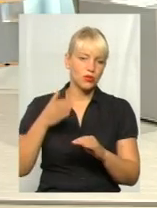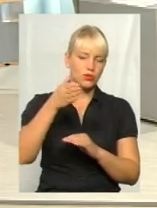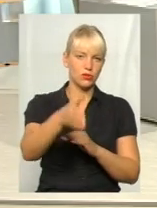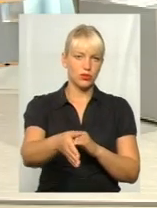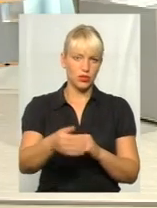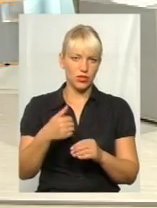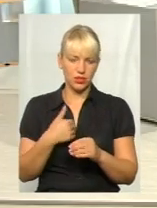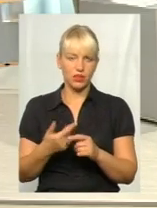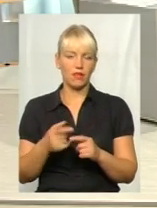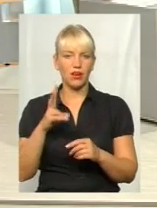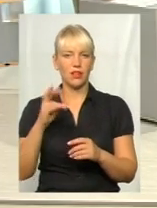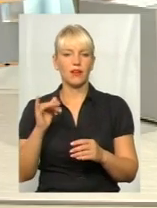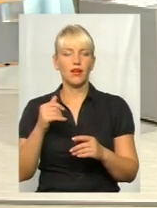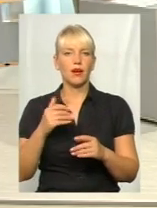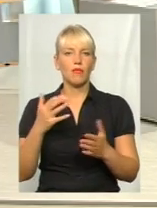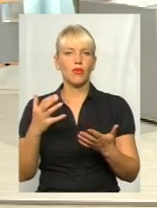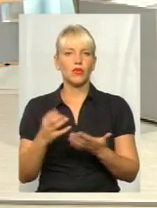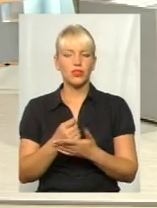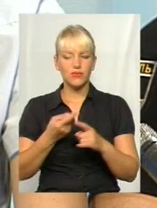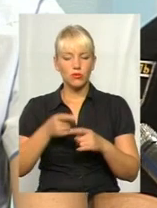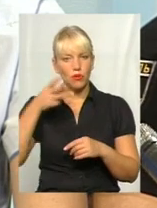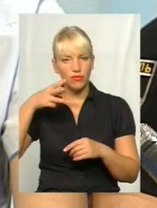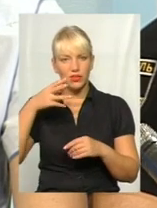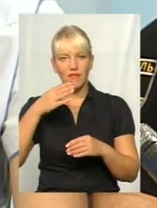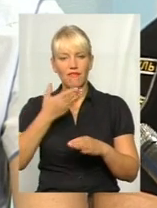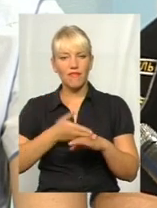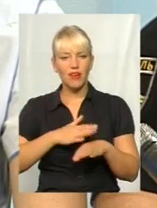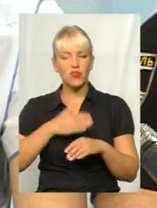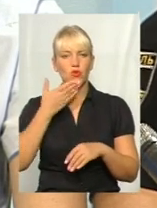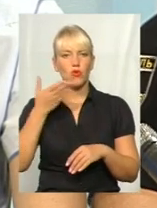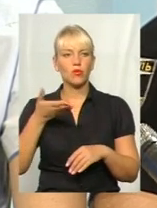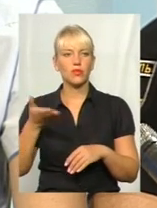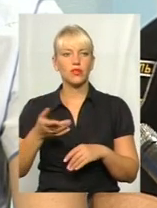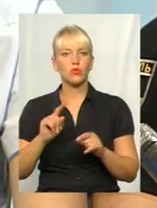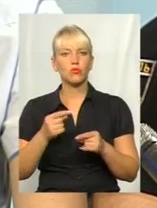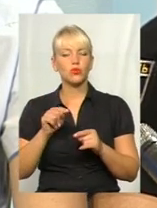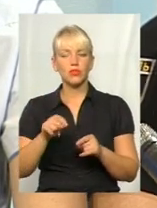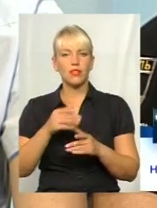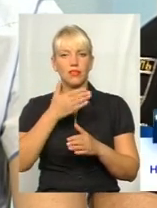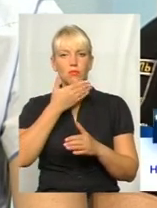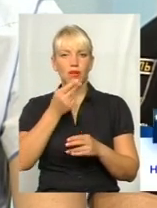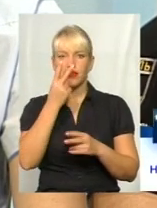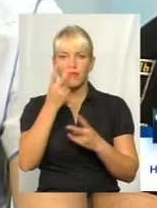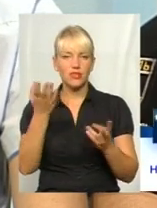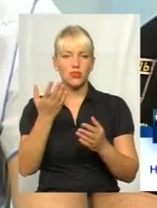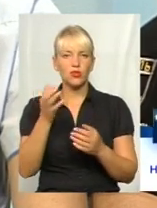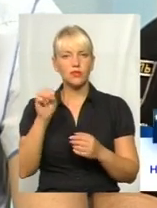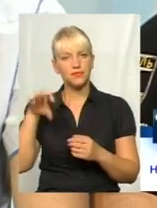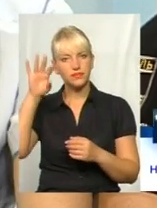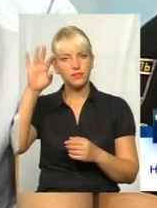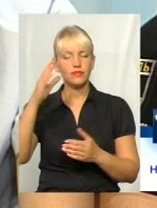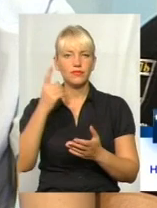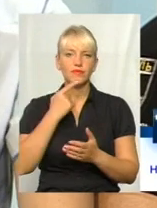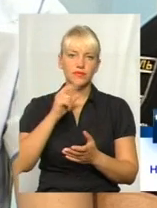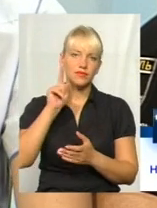він скіл проскочити. Тобто, в даному відео важко коментувати, такому випадку, оскільки не видно самих сигналів світофора, і